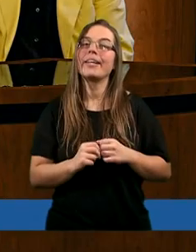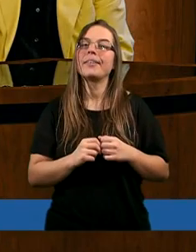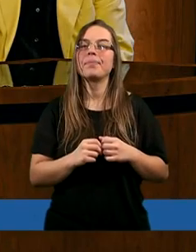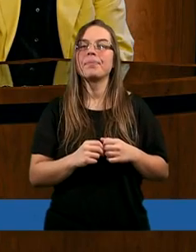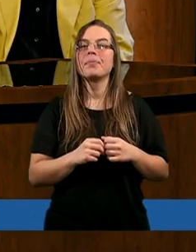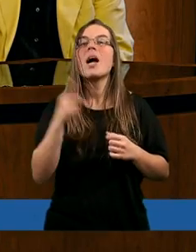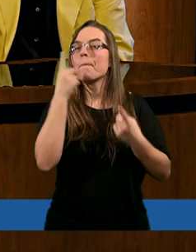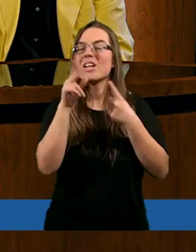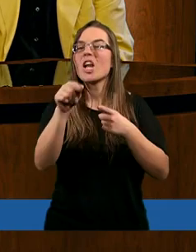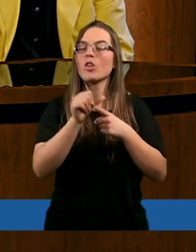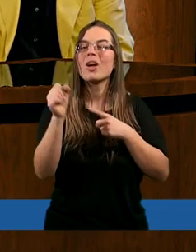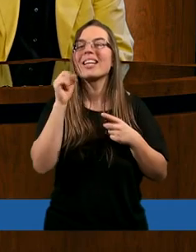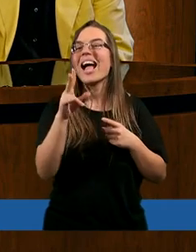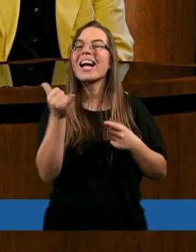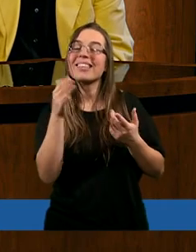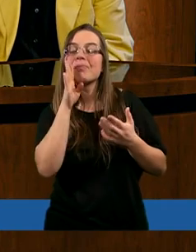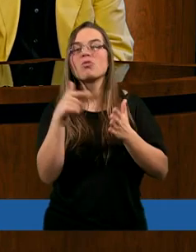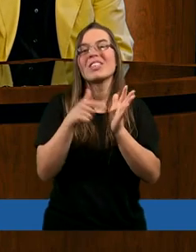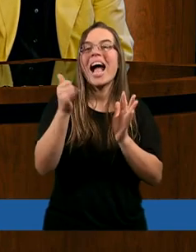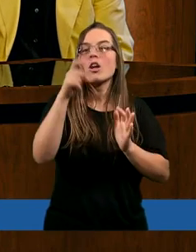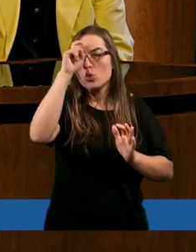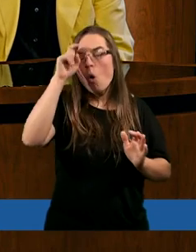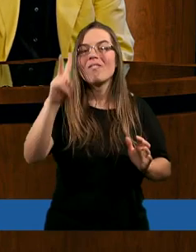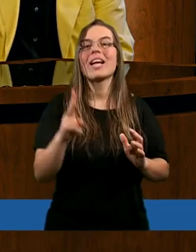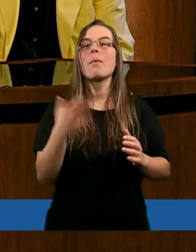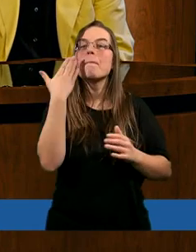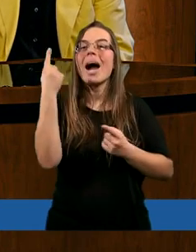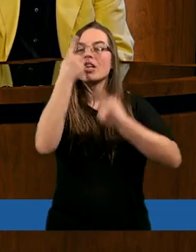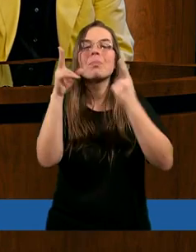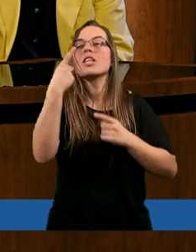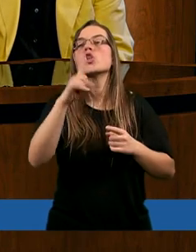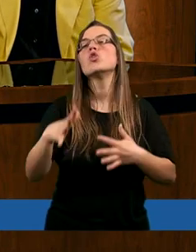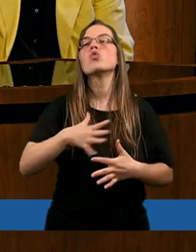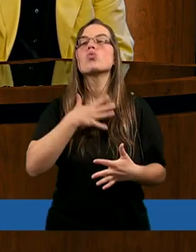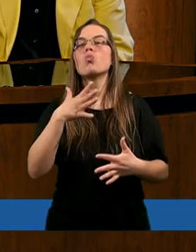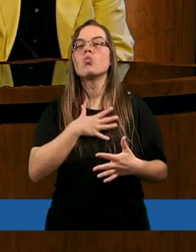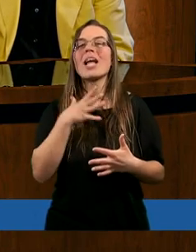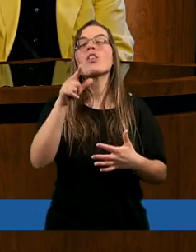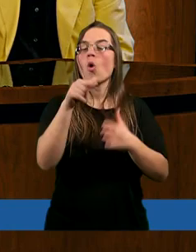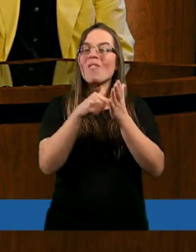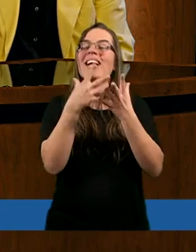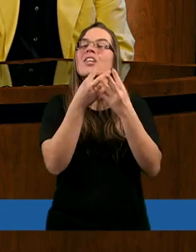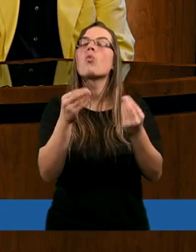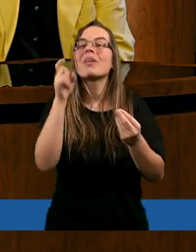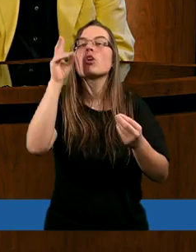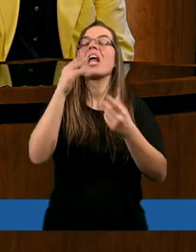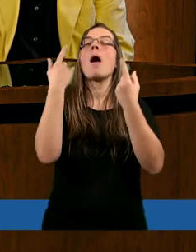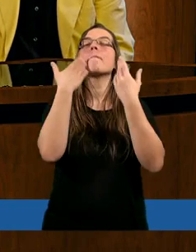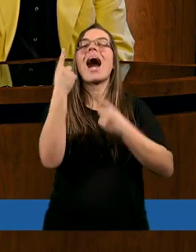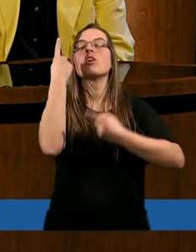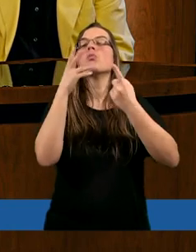takie... Myślę, że to jest efekt tego, że człowiek bardziej myśli niż czuje i to go gubi bardzo często,